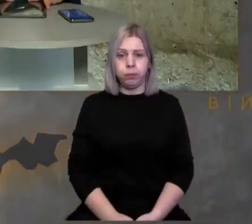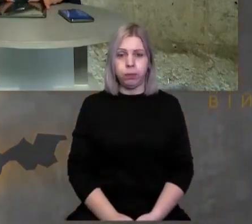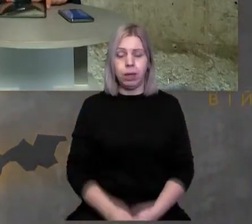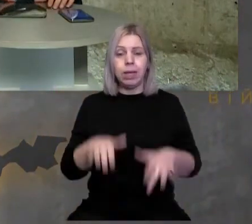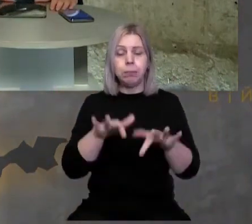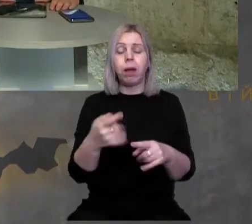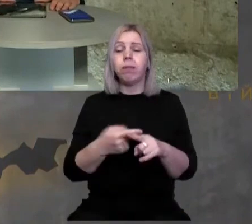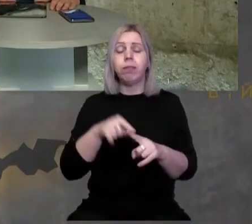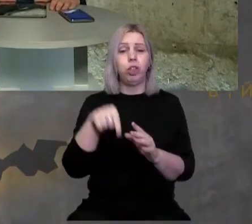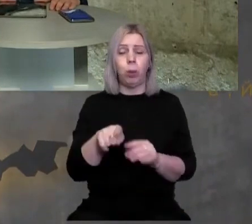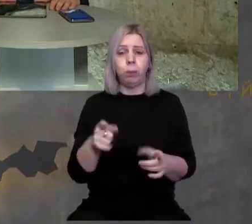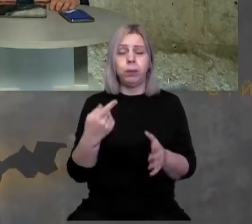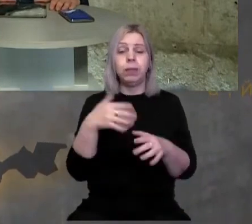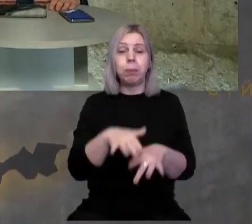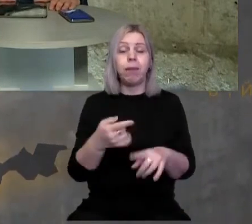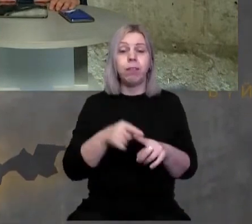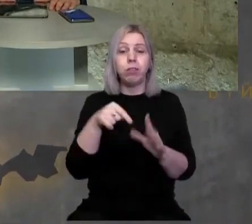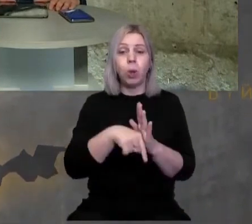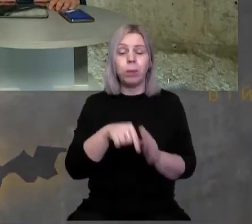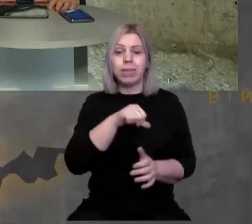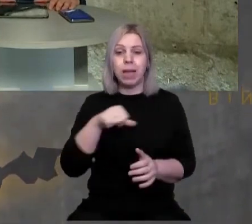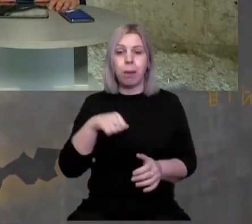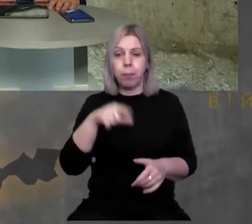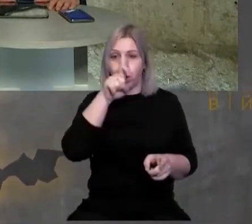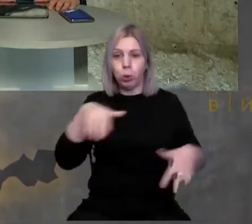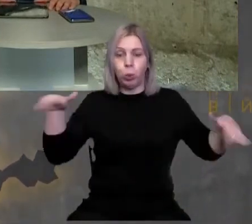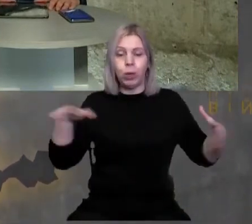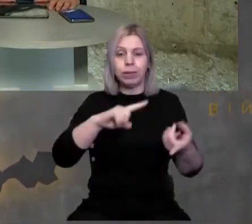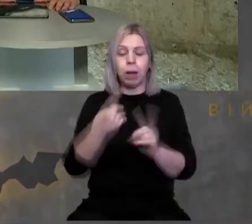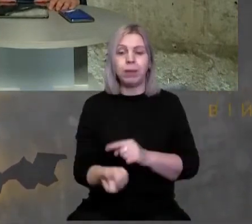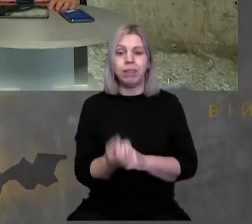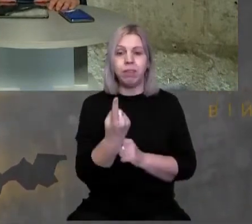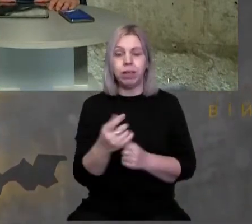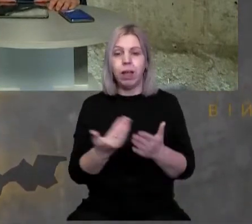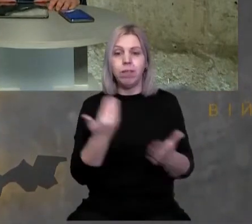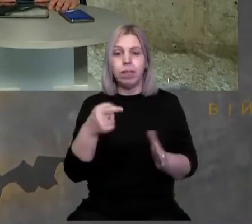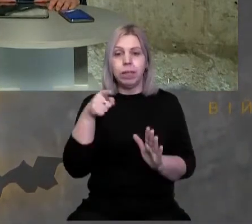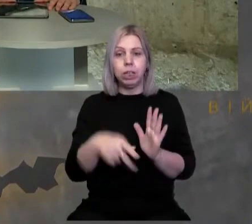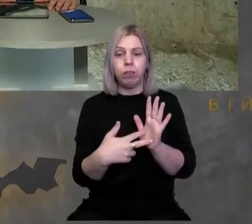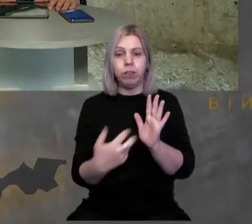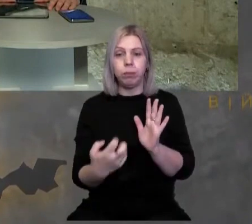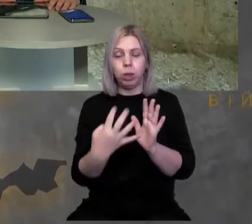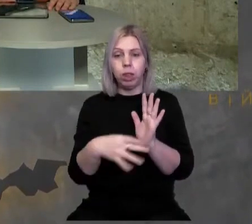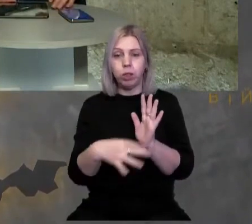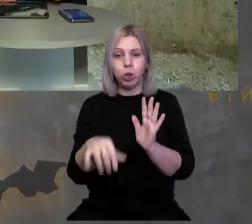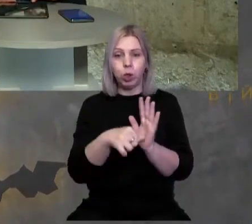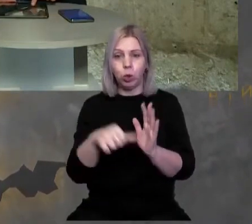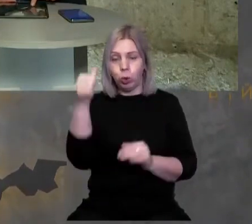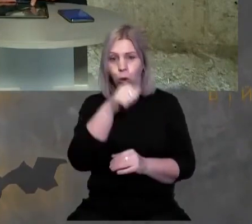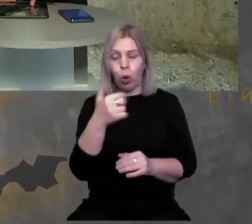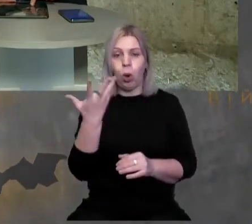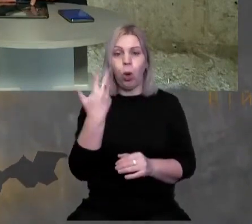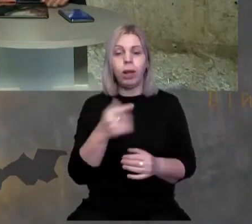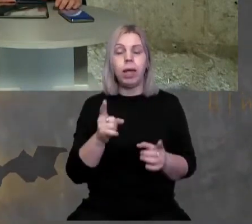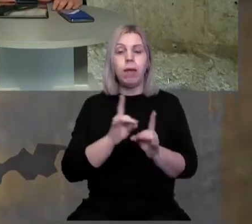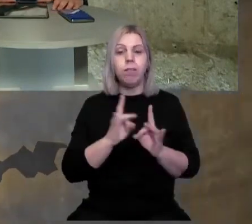Справа в чому? Справа в тому, що самі Турули на Закарпатті з'явилися від 1896 року,